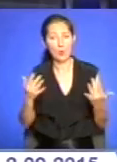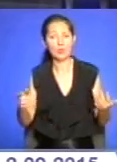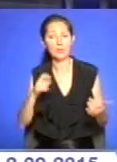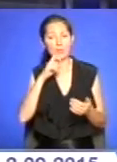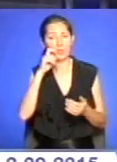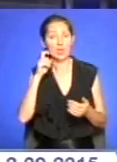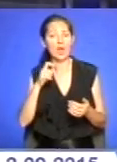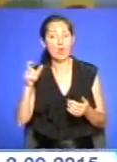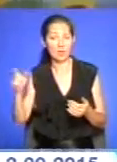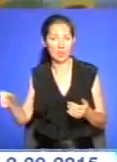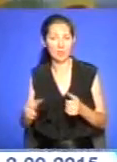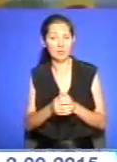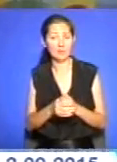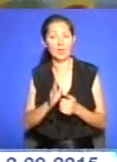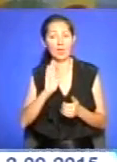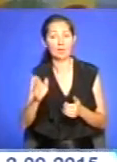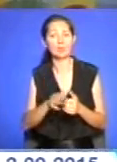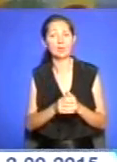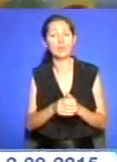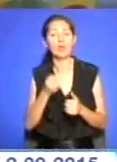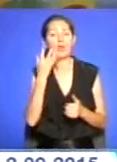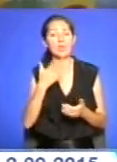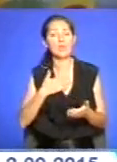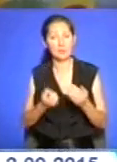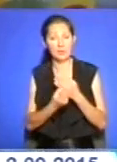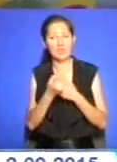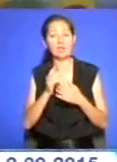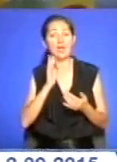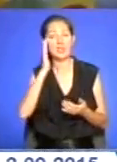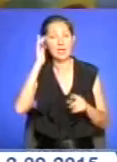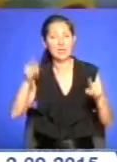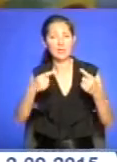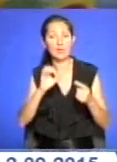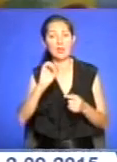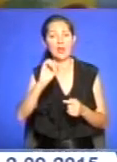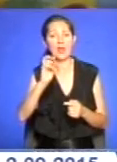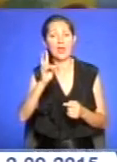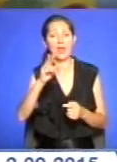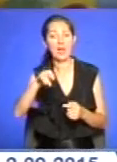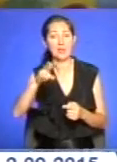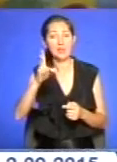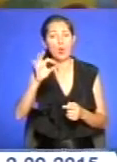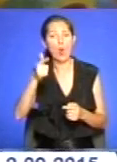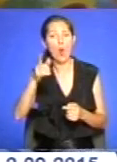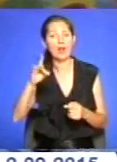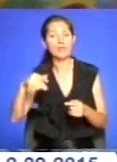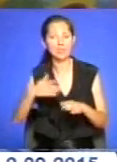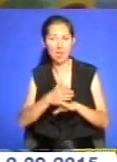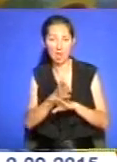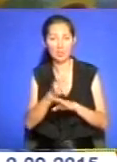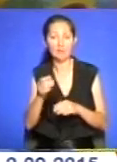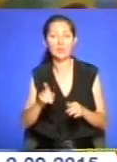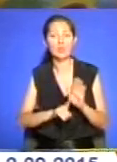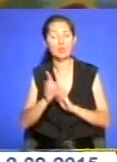українського духу. Коли в нас виникла ідея створення етнографічної карти Тернопільщини, спочатку був задум і були великі